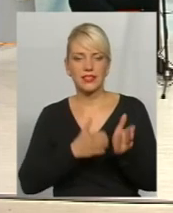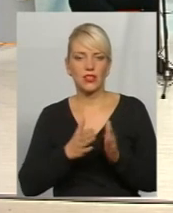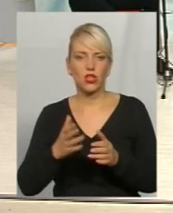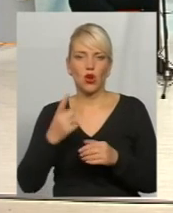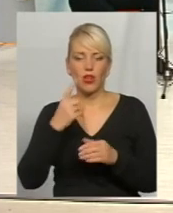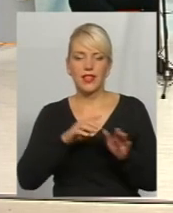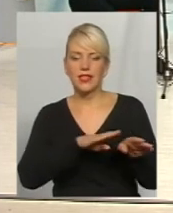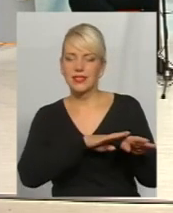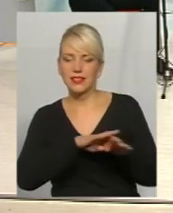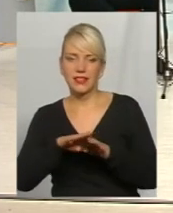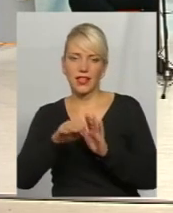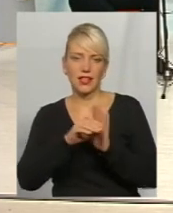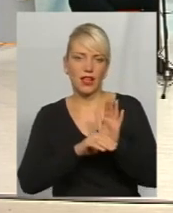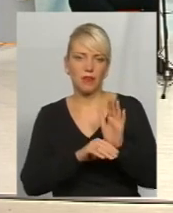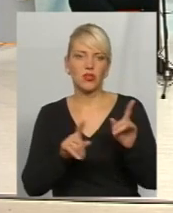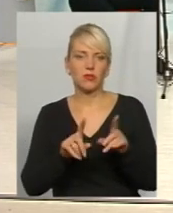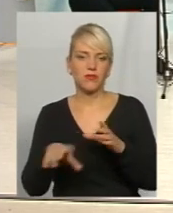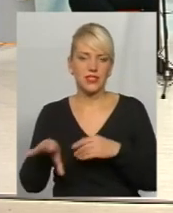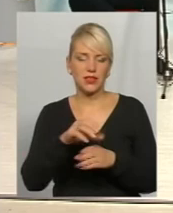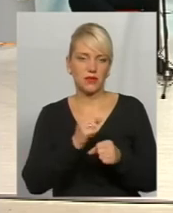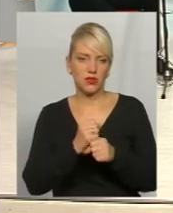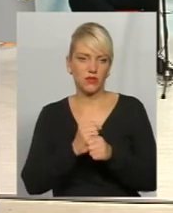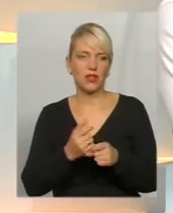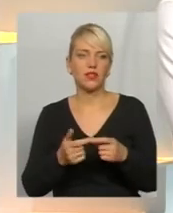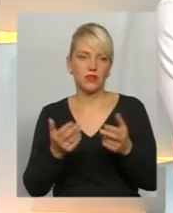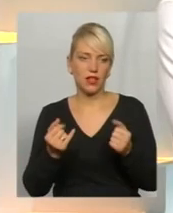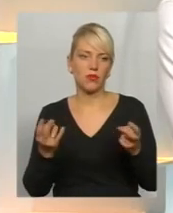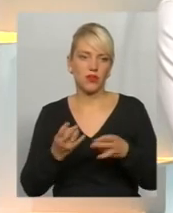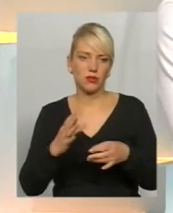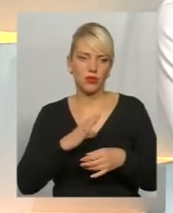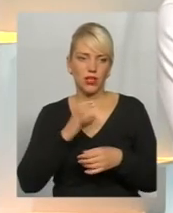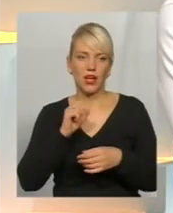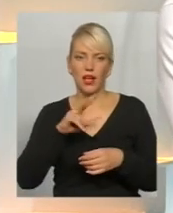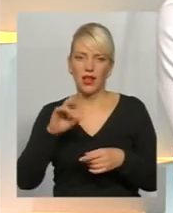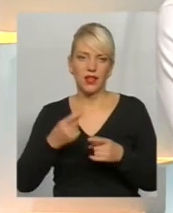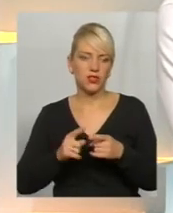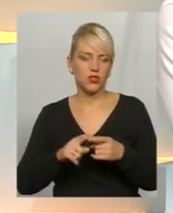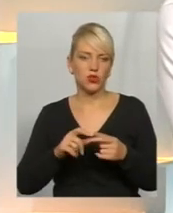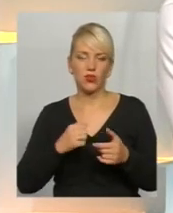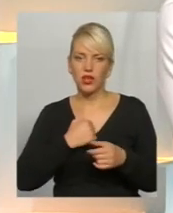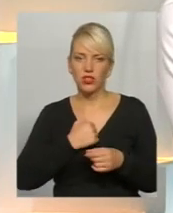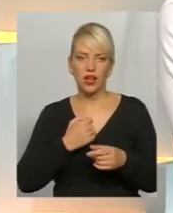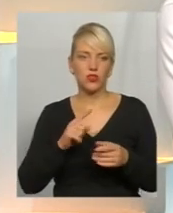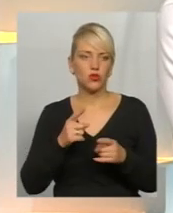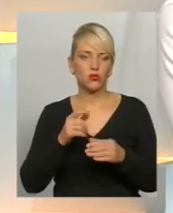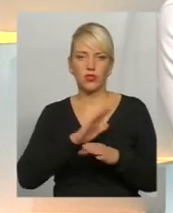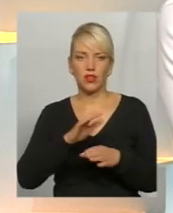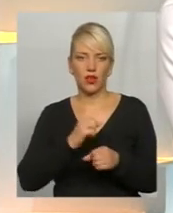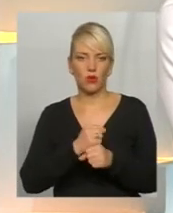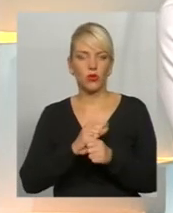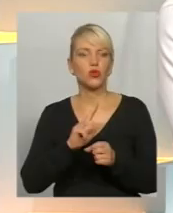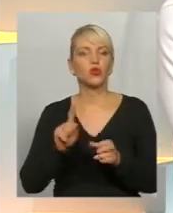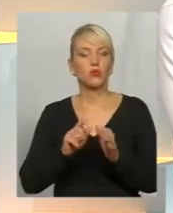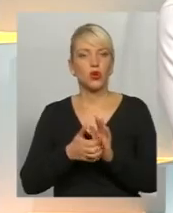працювали всі. Ваша думка? Ну, звичайно, має бути. Вона має бути, але цього, на жаль, чомусь не роблять. Що бракує?